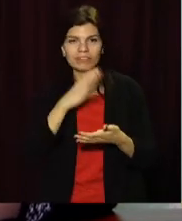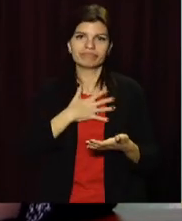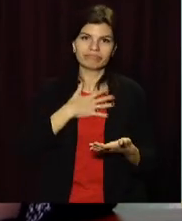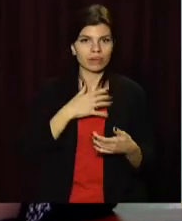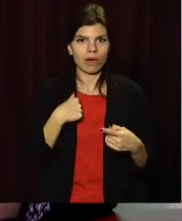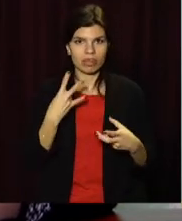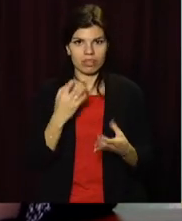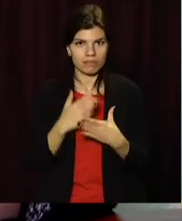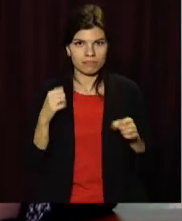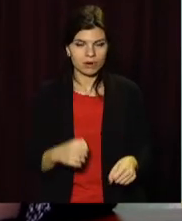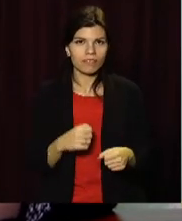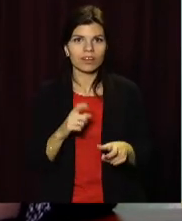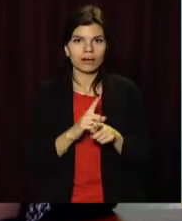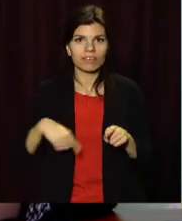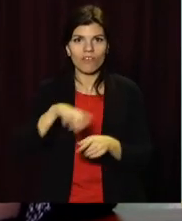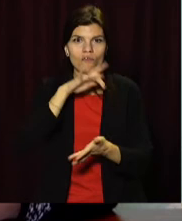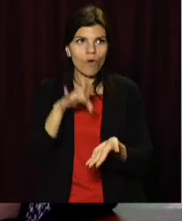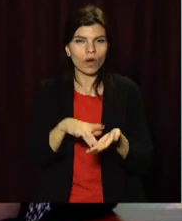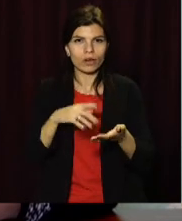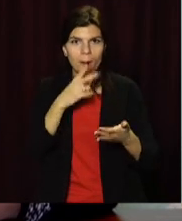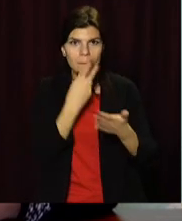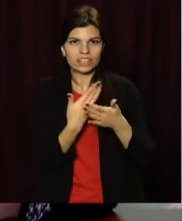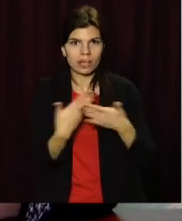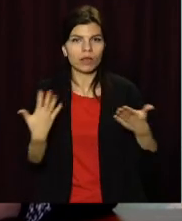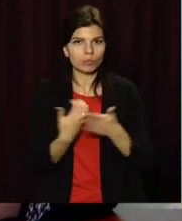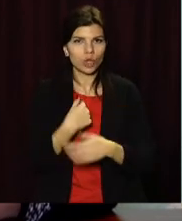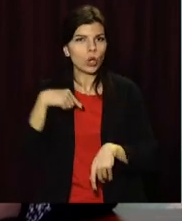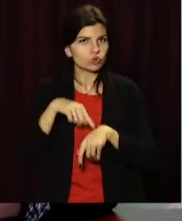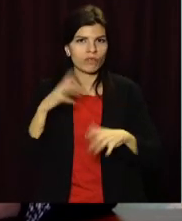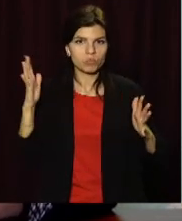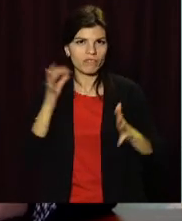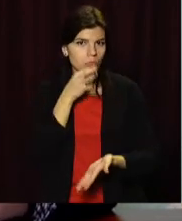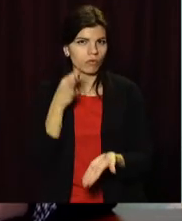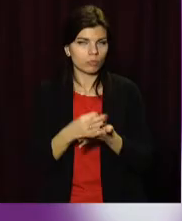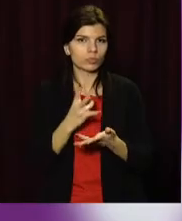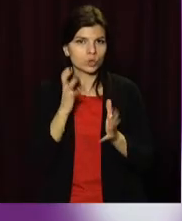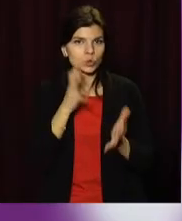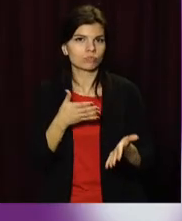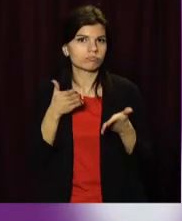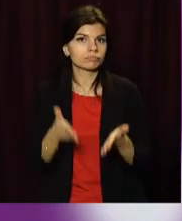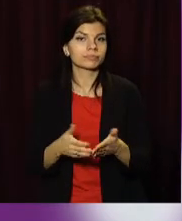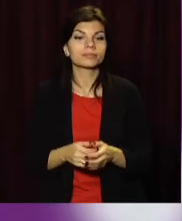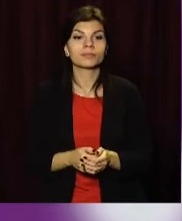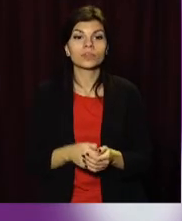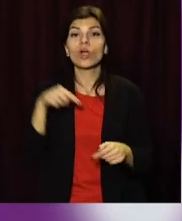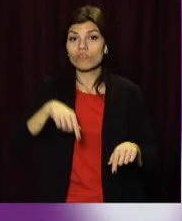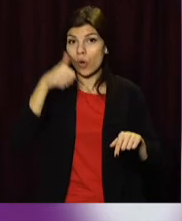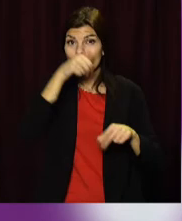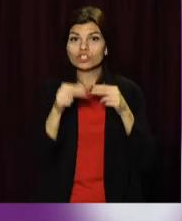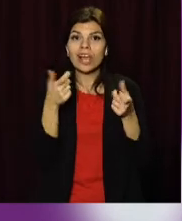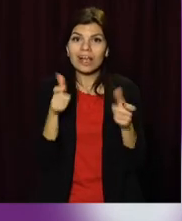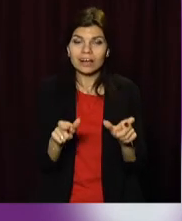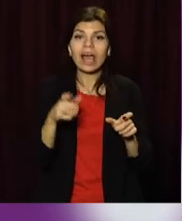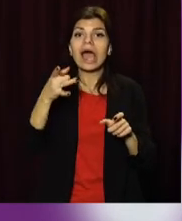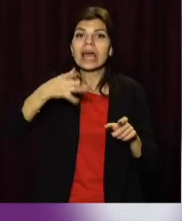не мала права перед своїми колегами в місті, тому, звісно, відчувала дуже велику відповідальність. Цьогоріч через карантин райони та